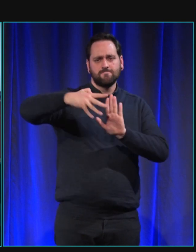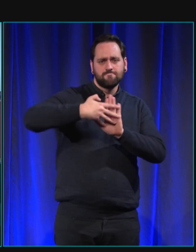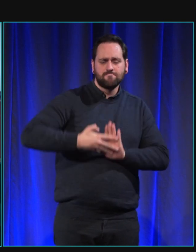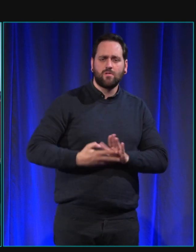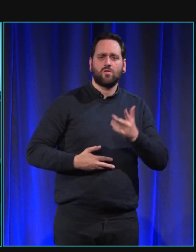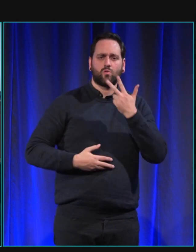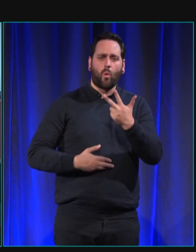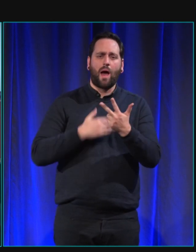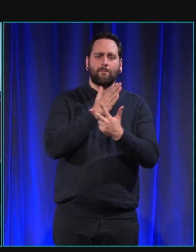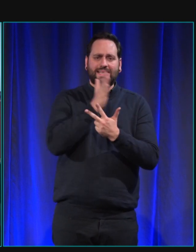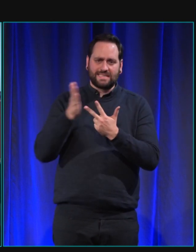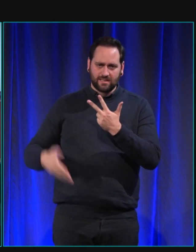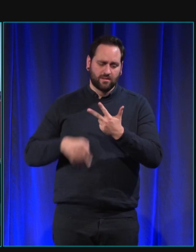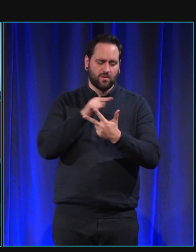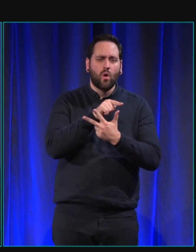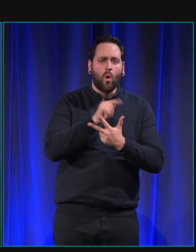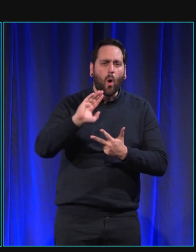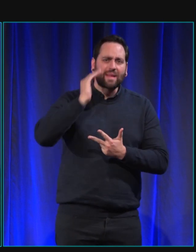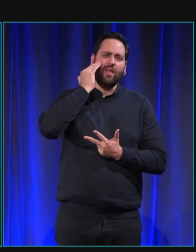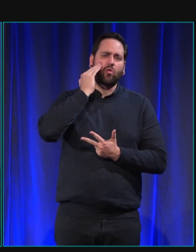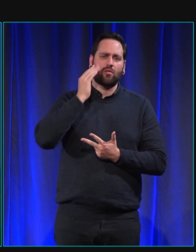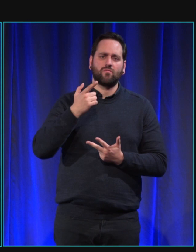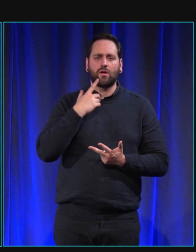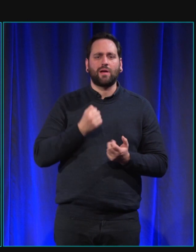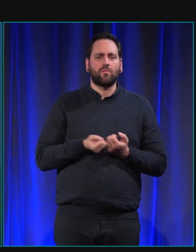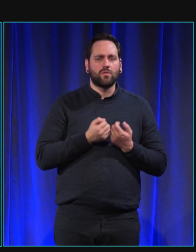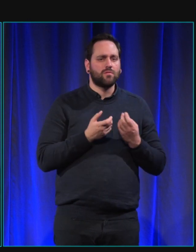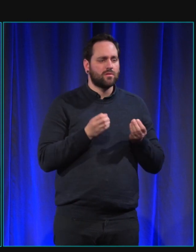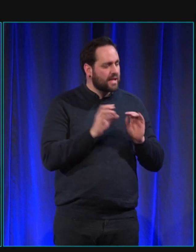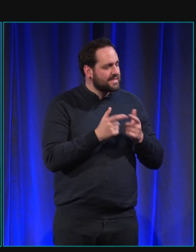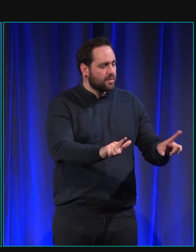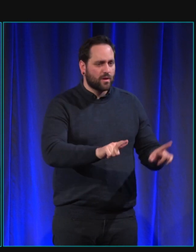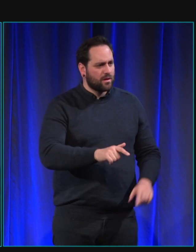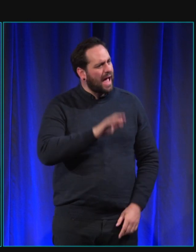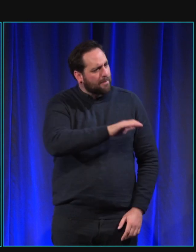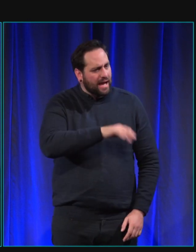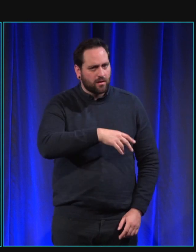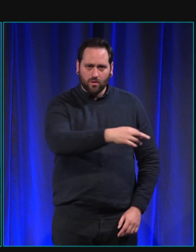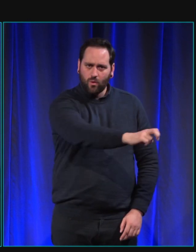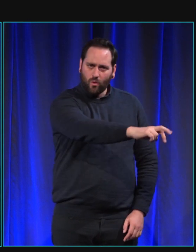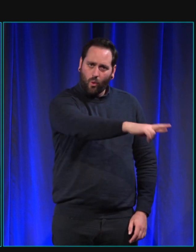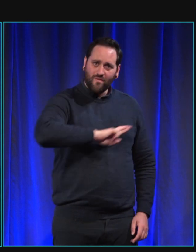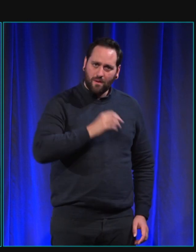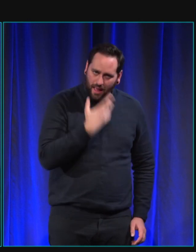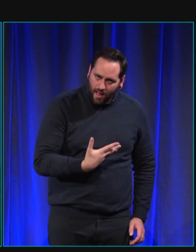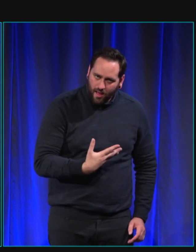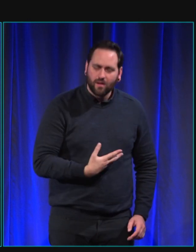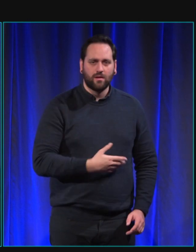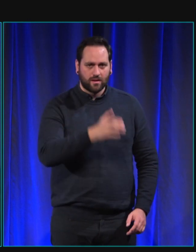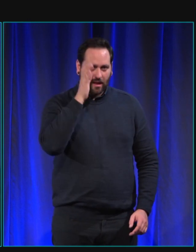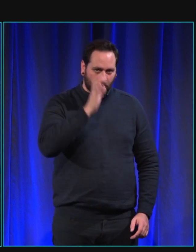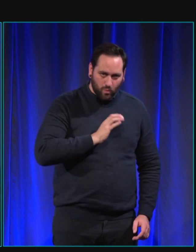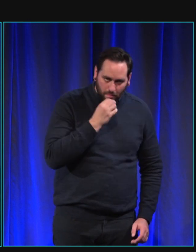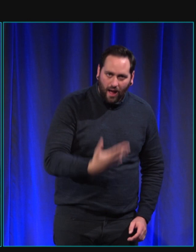le rappel que le chien quand on le lâche quand on le rappelle qu'il revienne bien qu'il écoute qu'il respecte nos